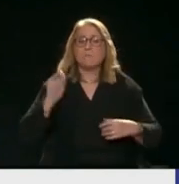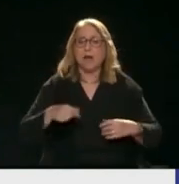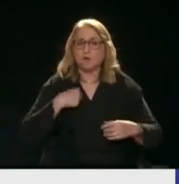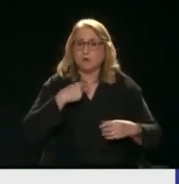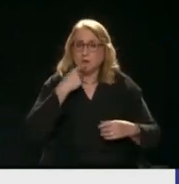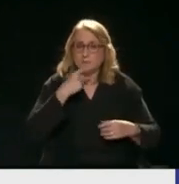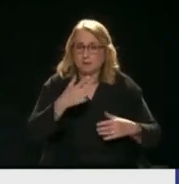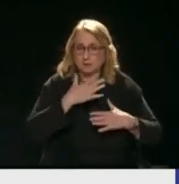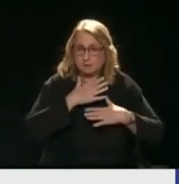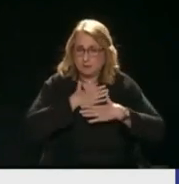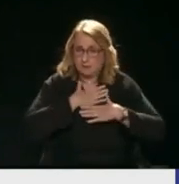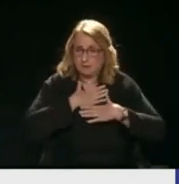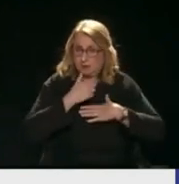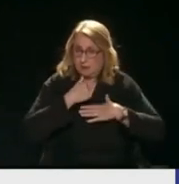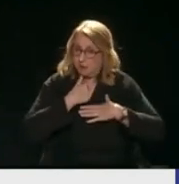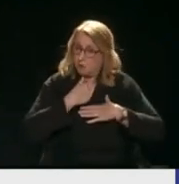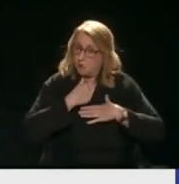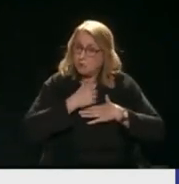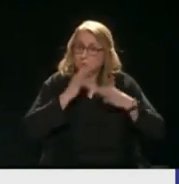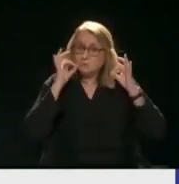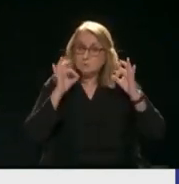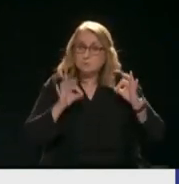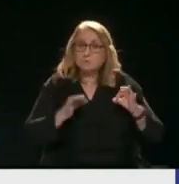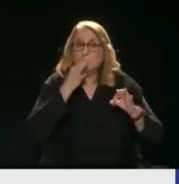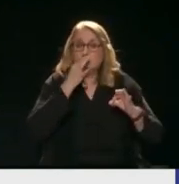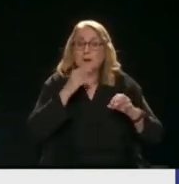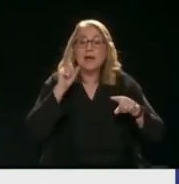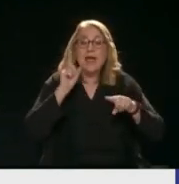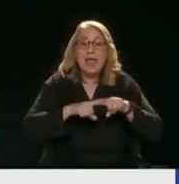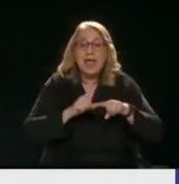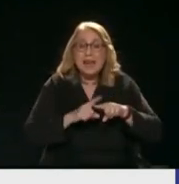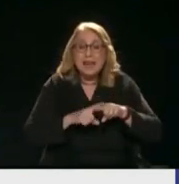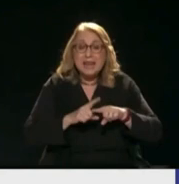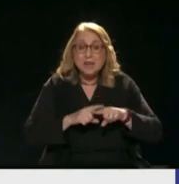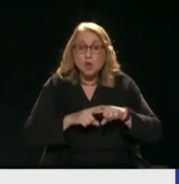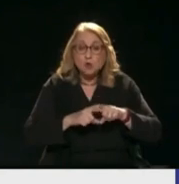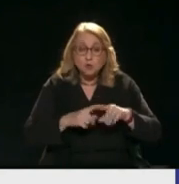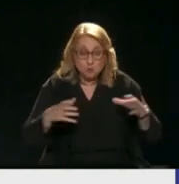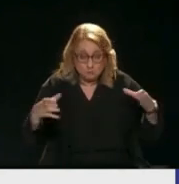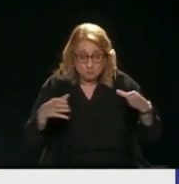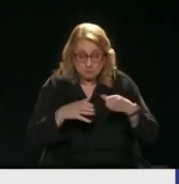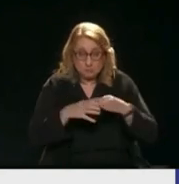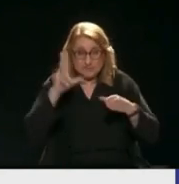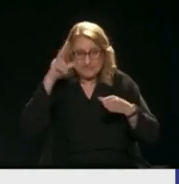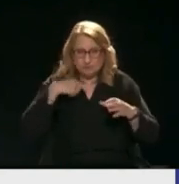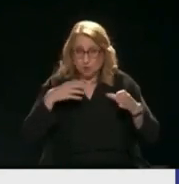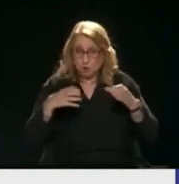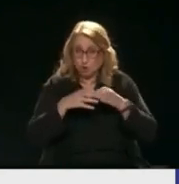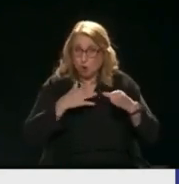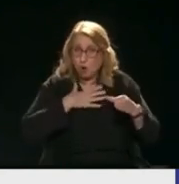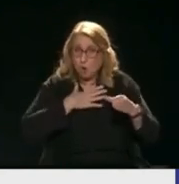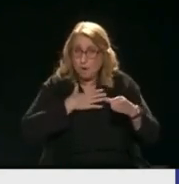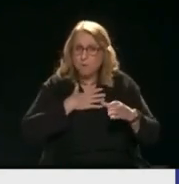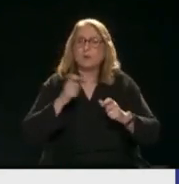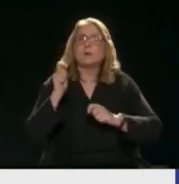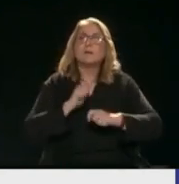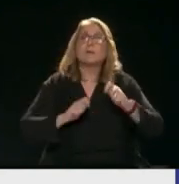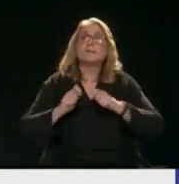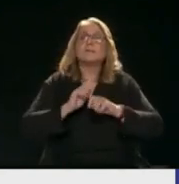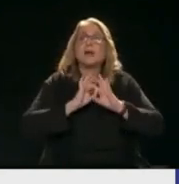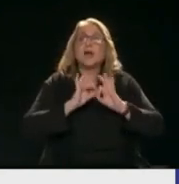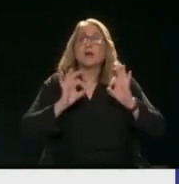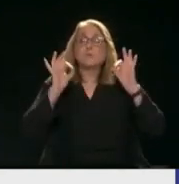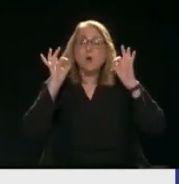θα είναι σε μένα Η Ελλήνια πολιτεία Θα κανονίσει Θα εκτελέσει ότι Ο